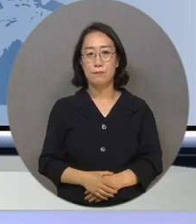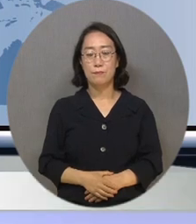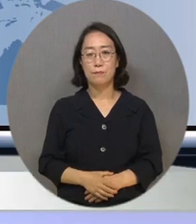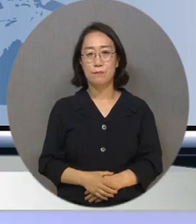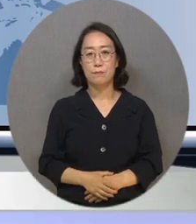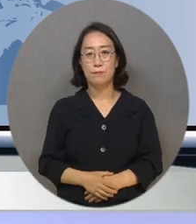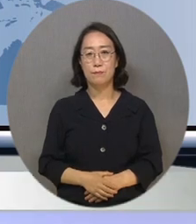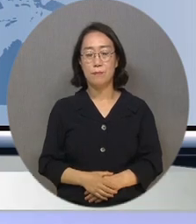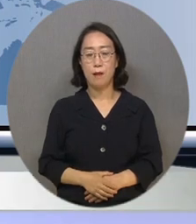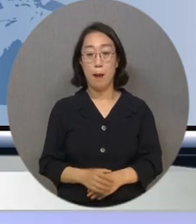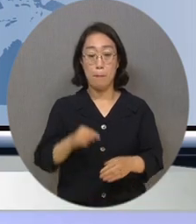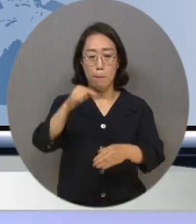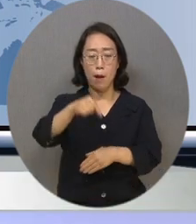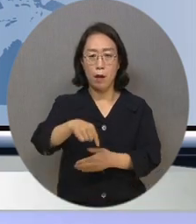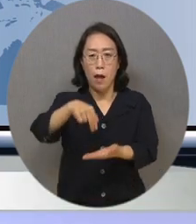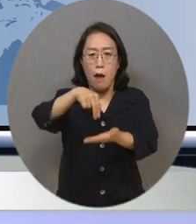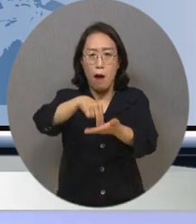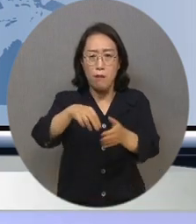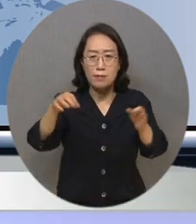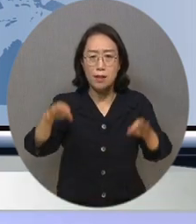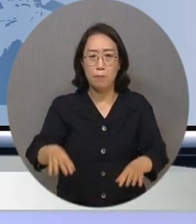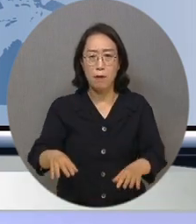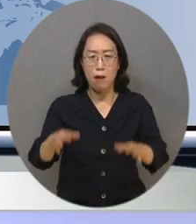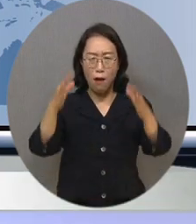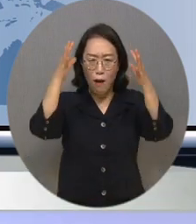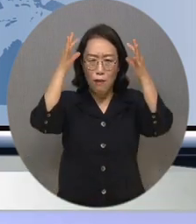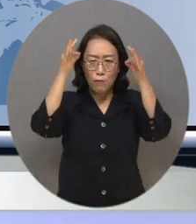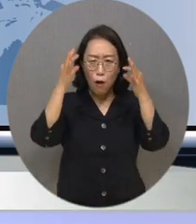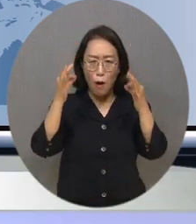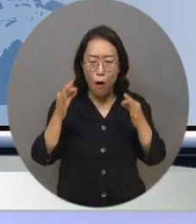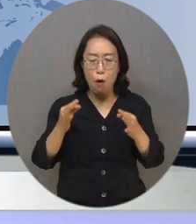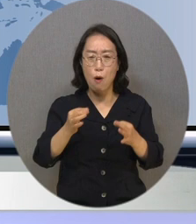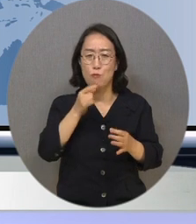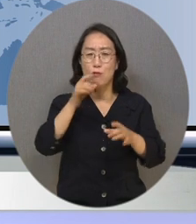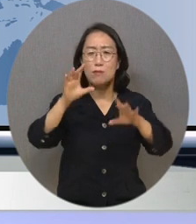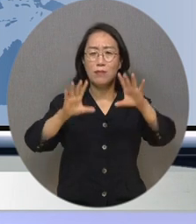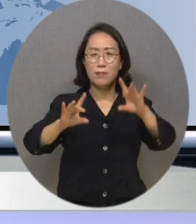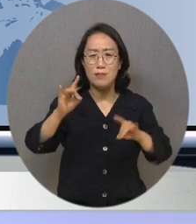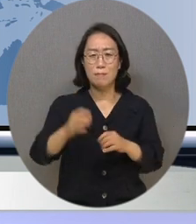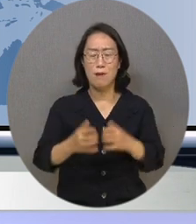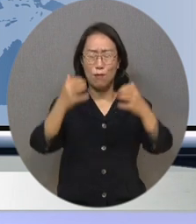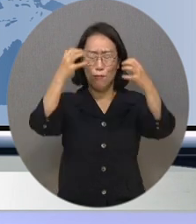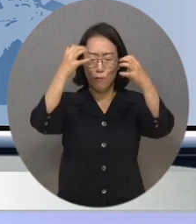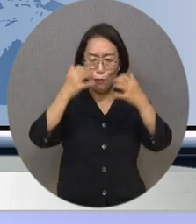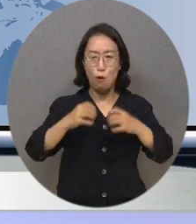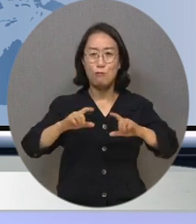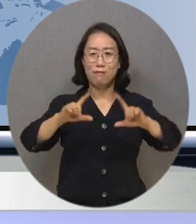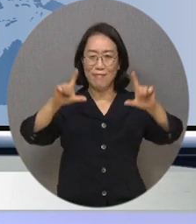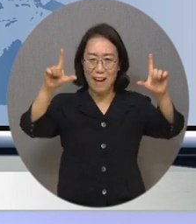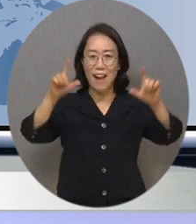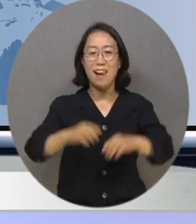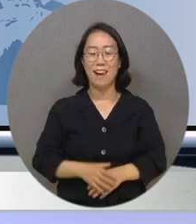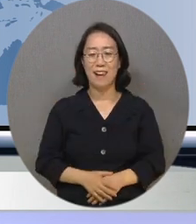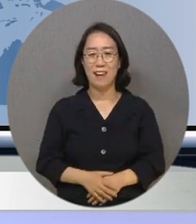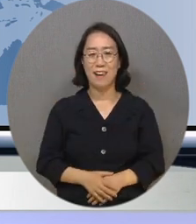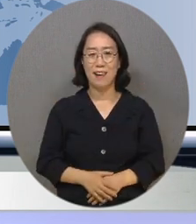잠시만 서 있어도 콧등에 땀이 맺힐 정도로 덥고 습한 본격적인 여름이 다가오고 있습니다.